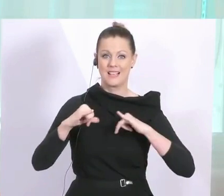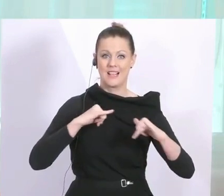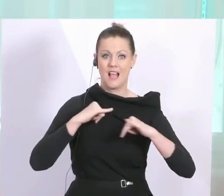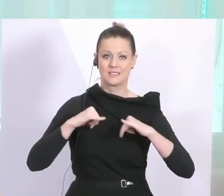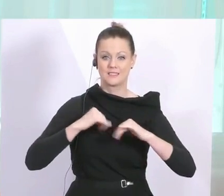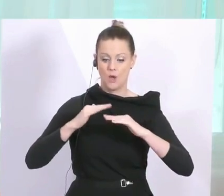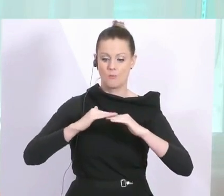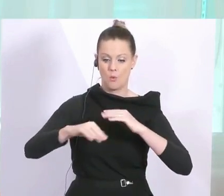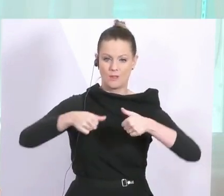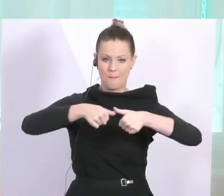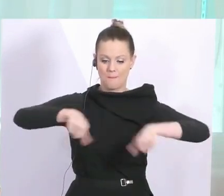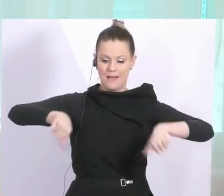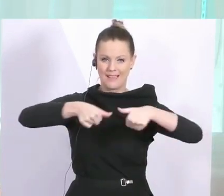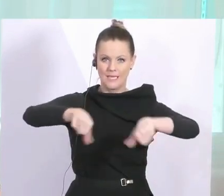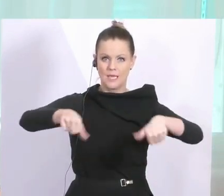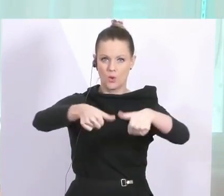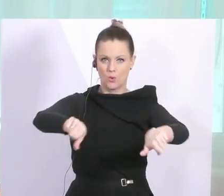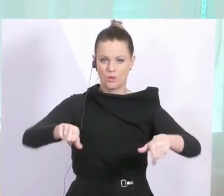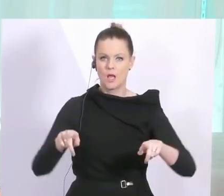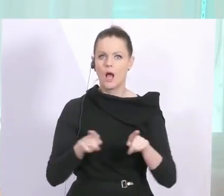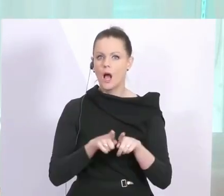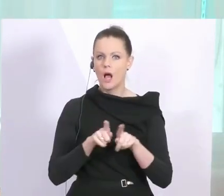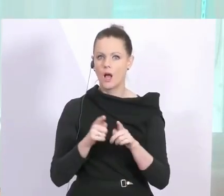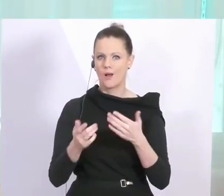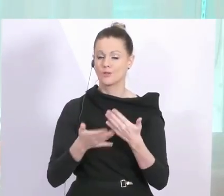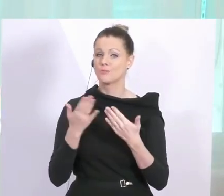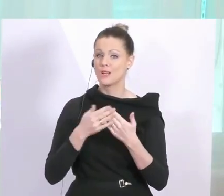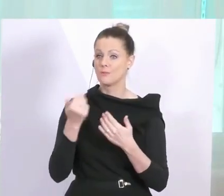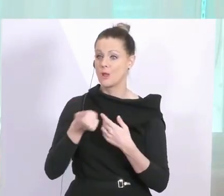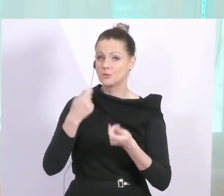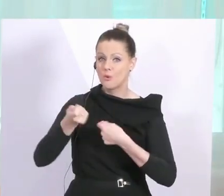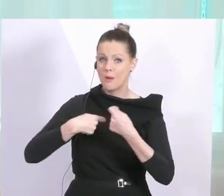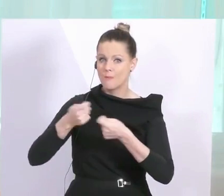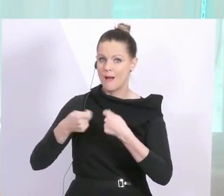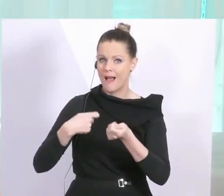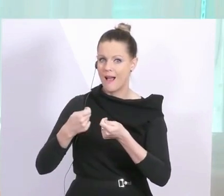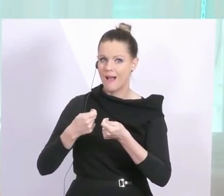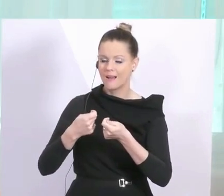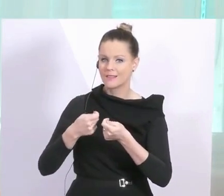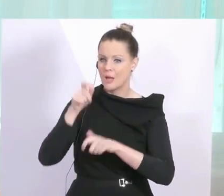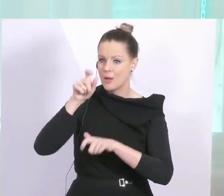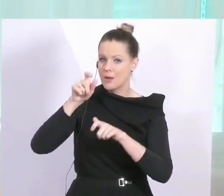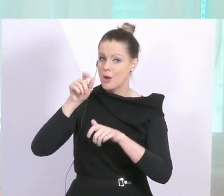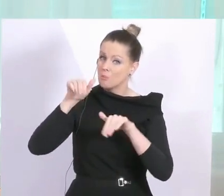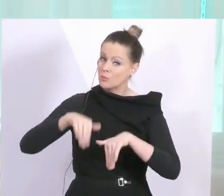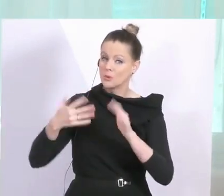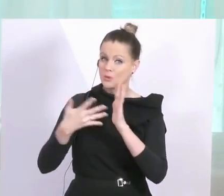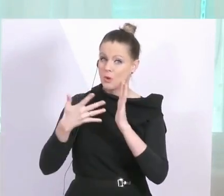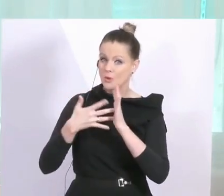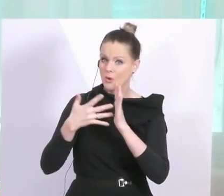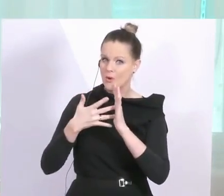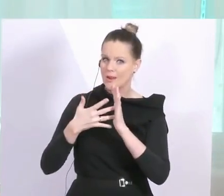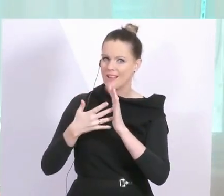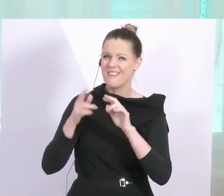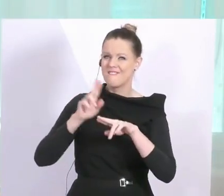Beispiel. Auch eine gewisse Kontrolle seitens der Supermärkte, wie viele Käuferinnen und Käufer in